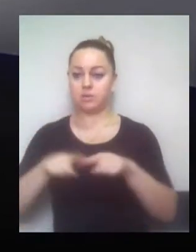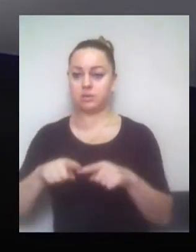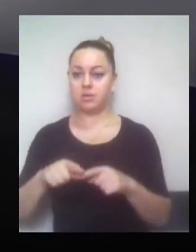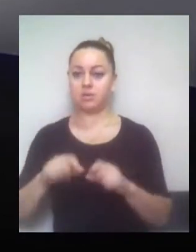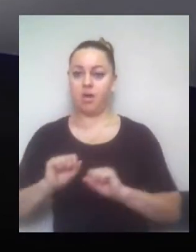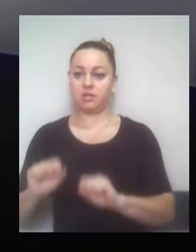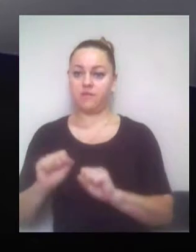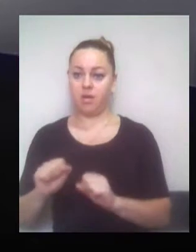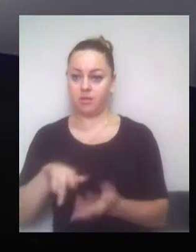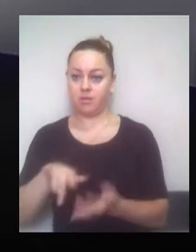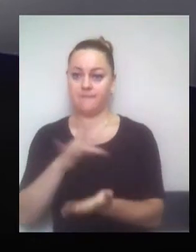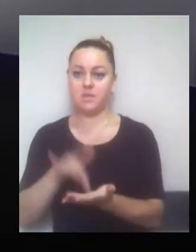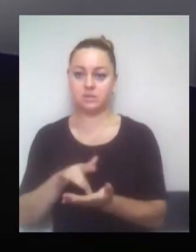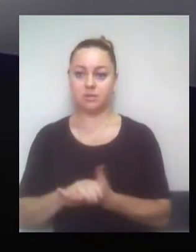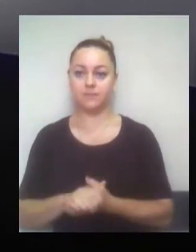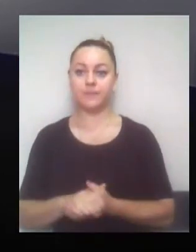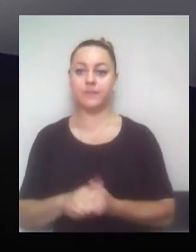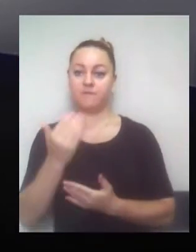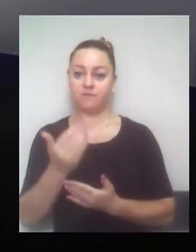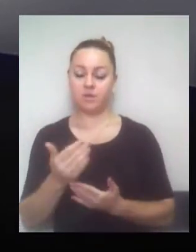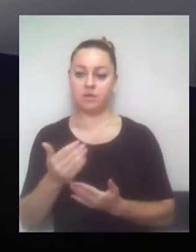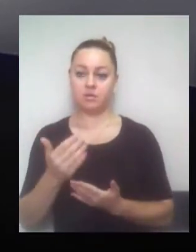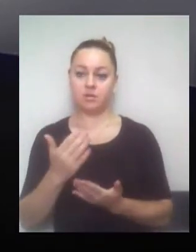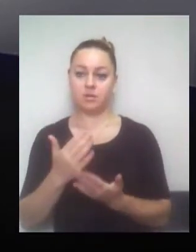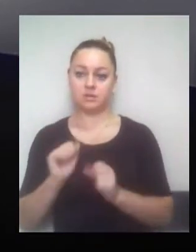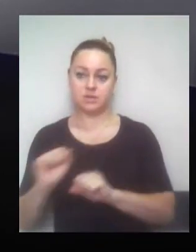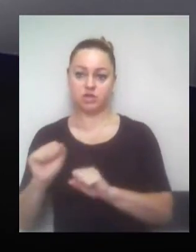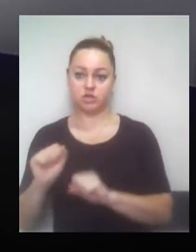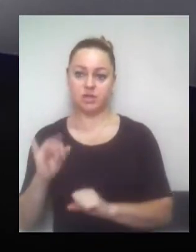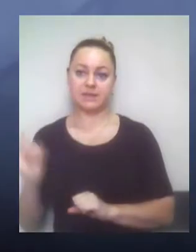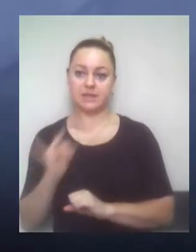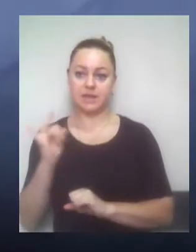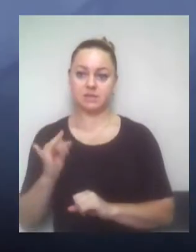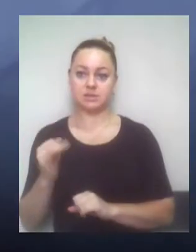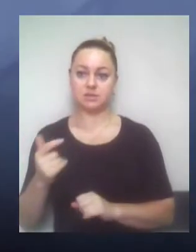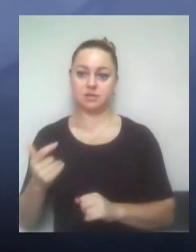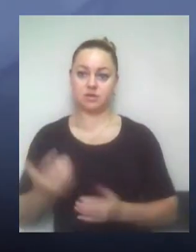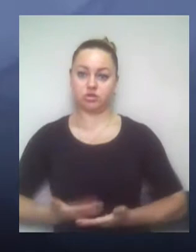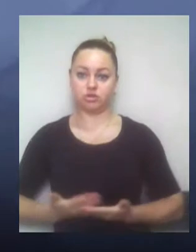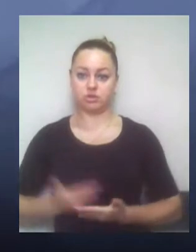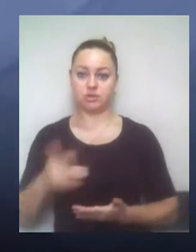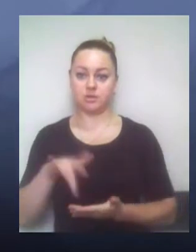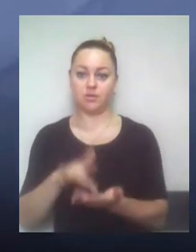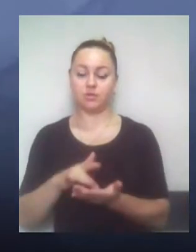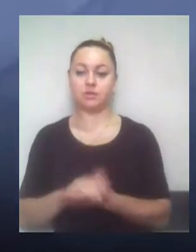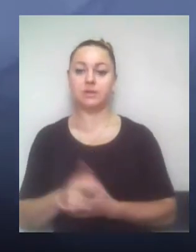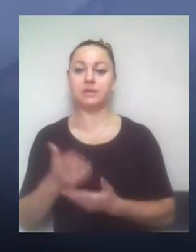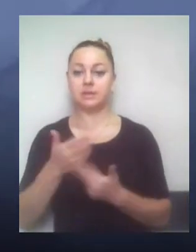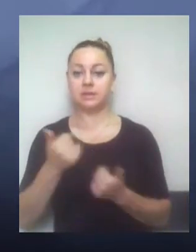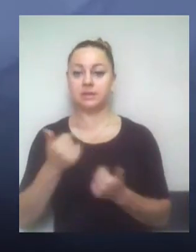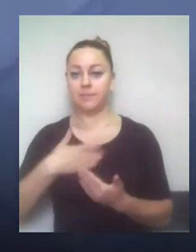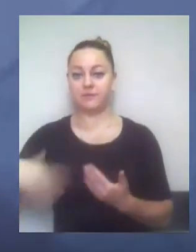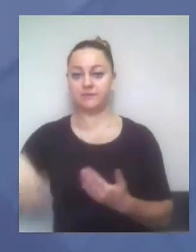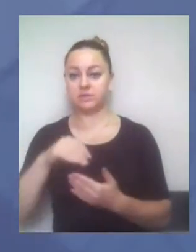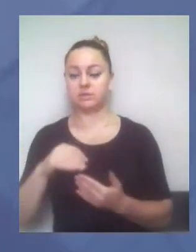представляете юридичные интересы саме місцевых мешканців в этой ситуации. Так, с початку серпня мы є официными представниками мешканців будинку